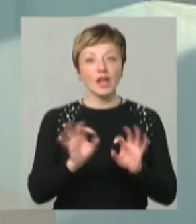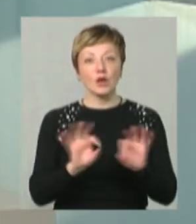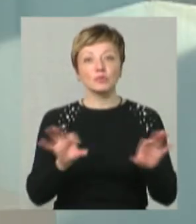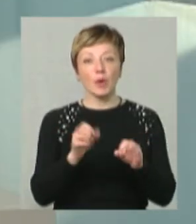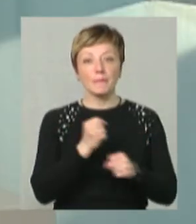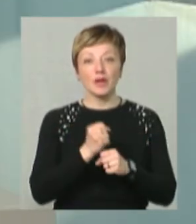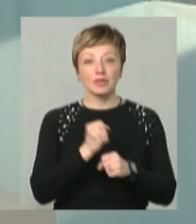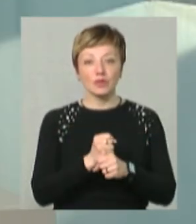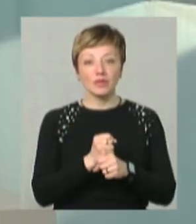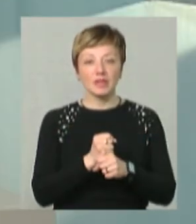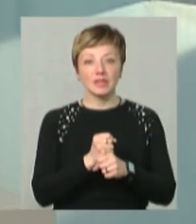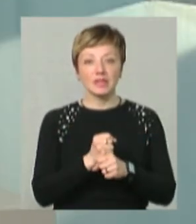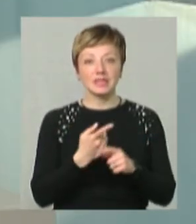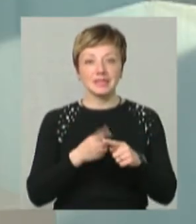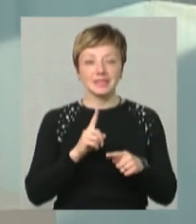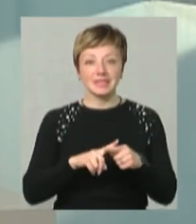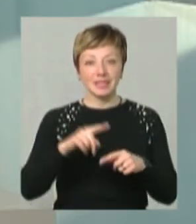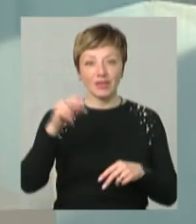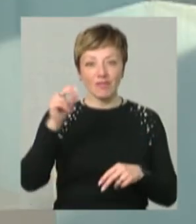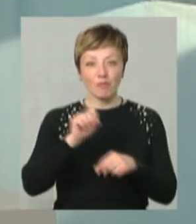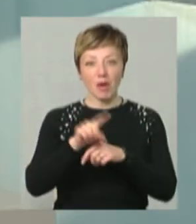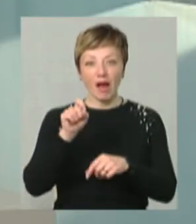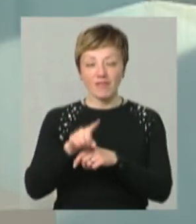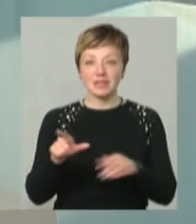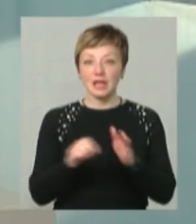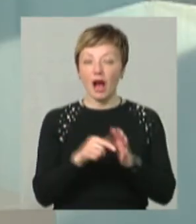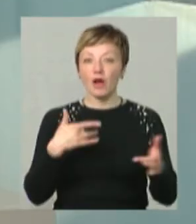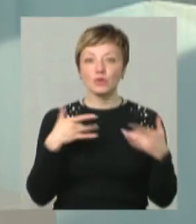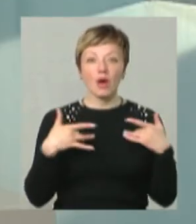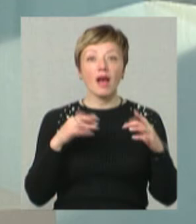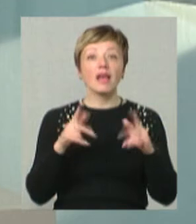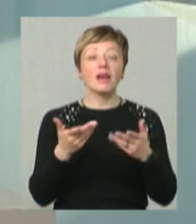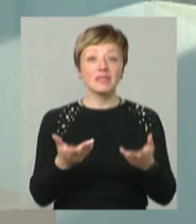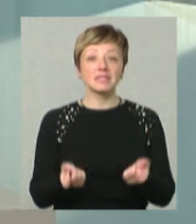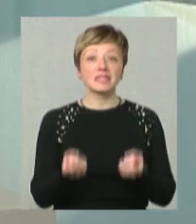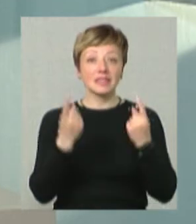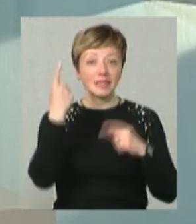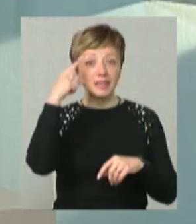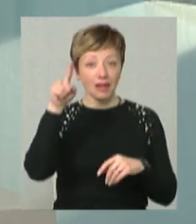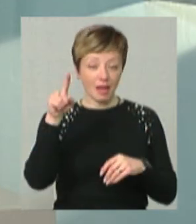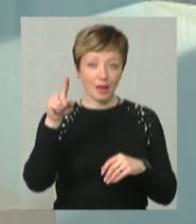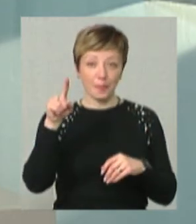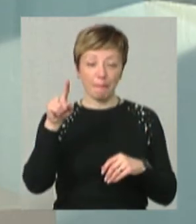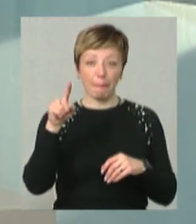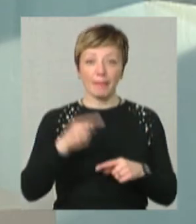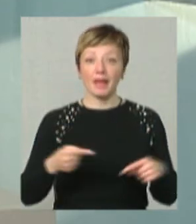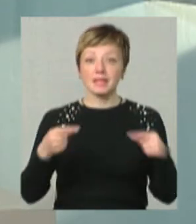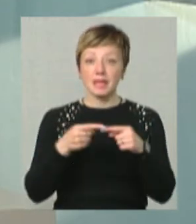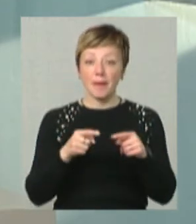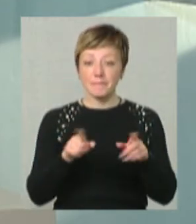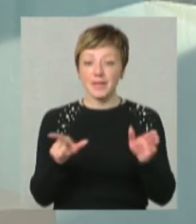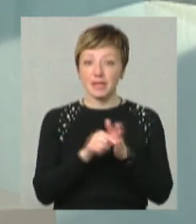пропрацовували ці вправи із акторами. А як взагалі з'явилась ідея саме з